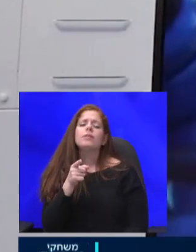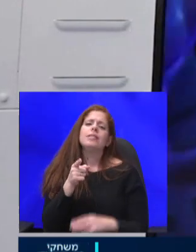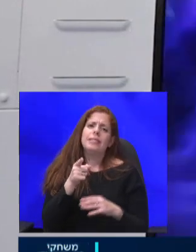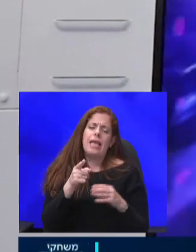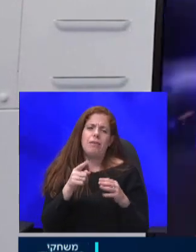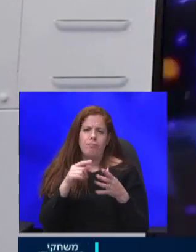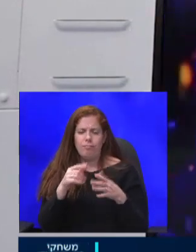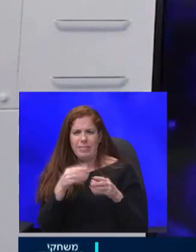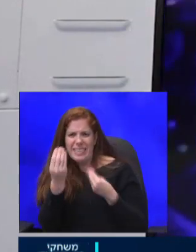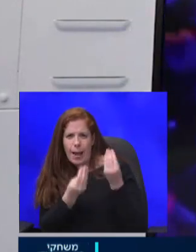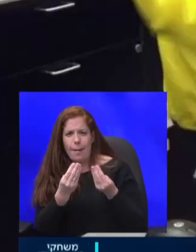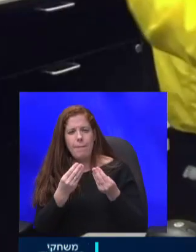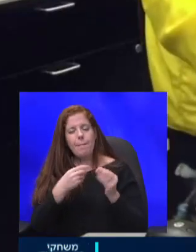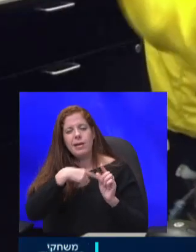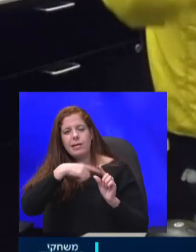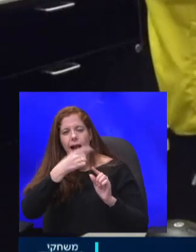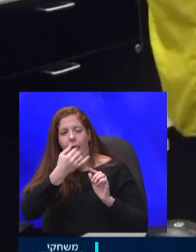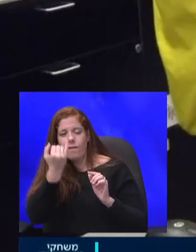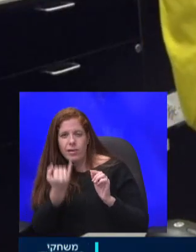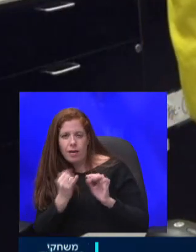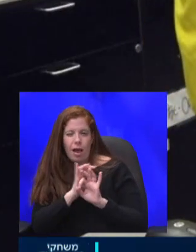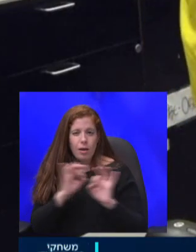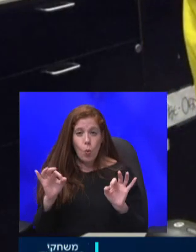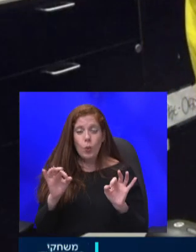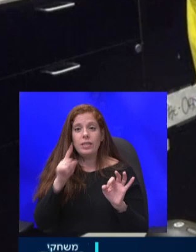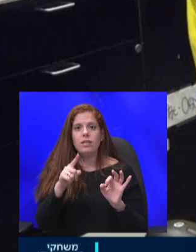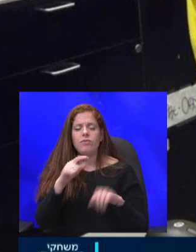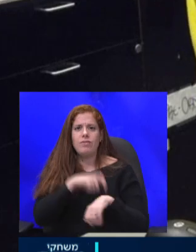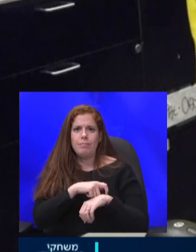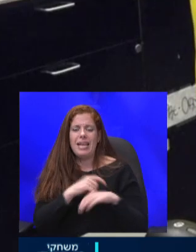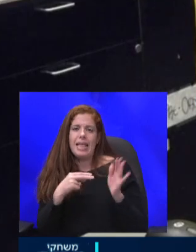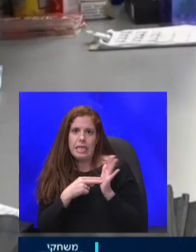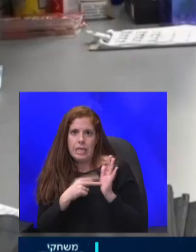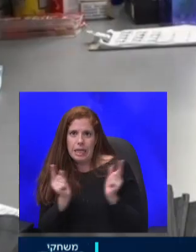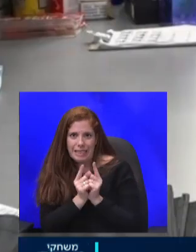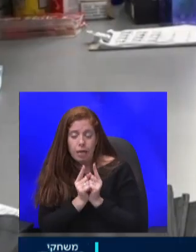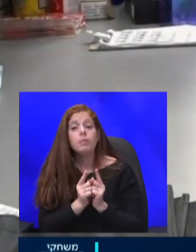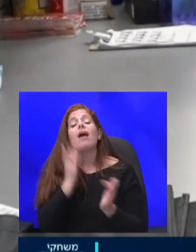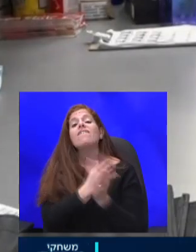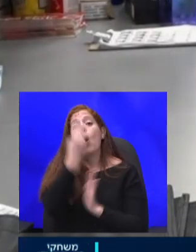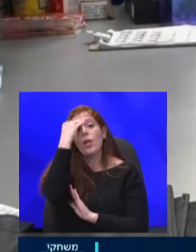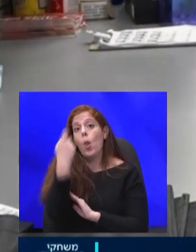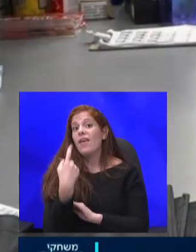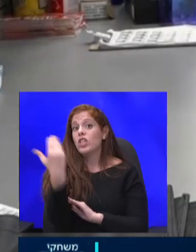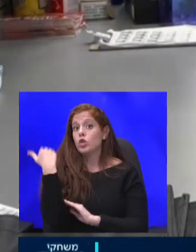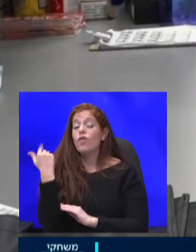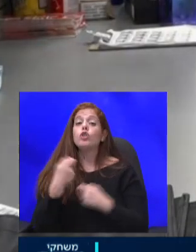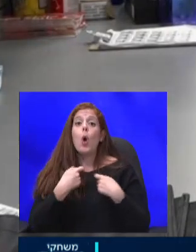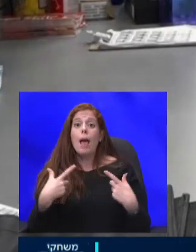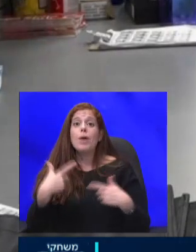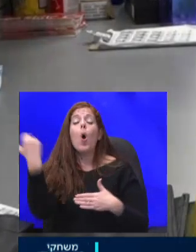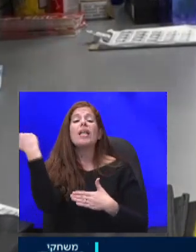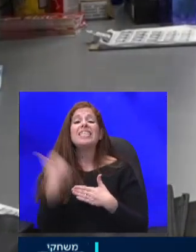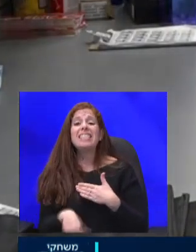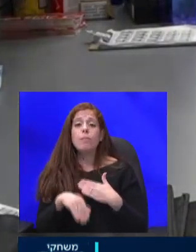יותר וזמני טעינה מהירים יותר. אתרי מחירות כבר הודיעו לפני שבוע שכל המחירות המוקדמות הסתיימו ושהמוצר אינו